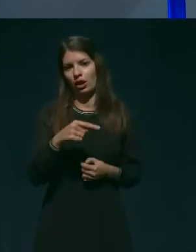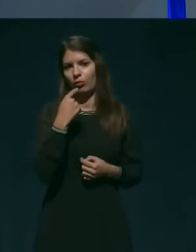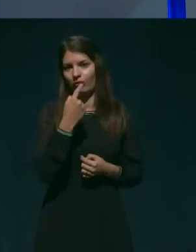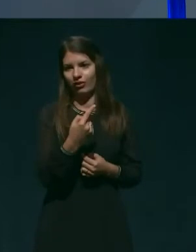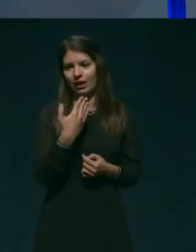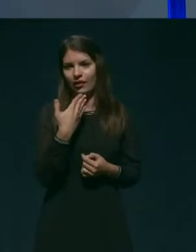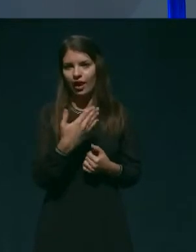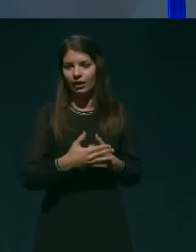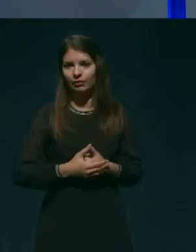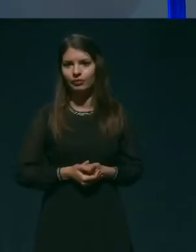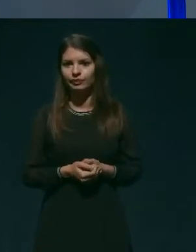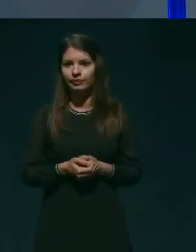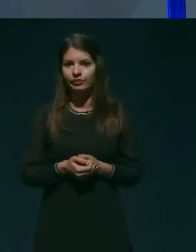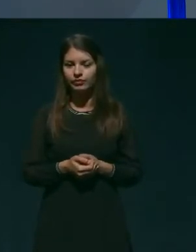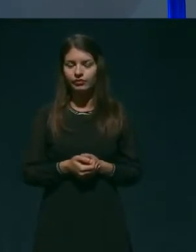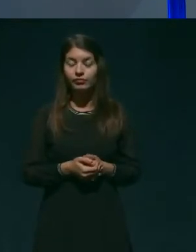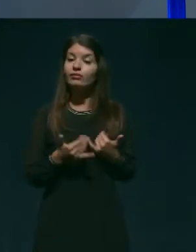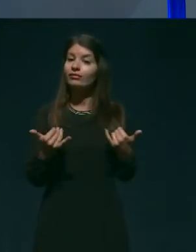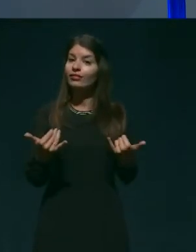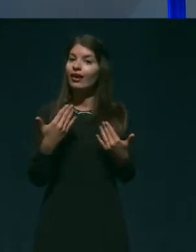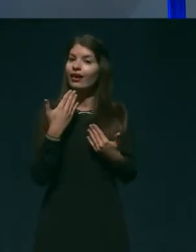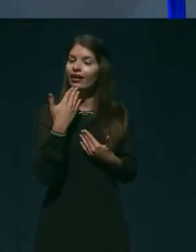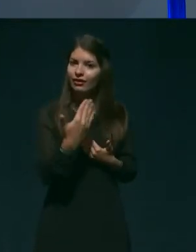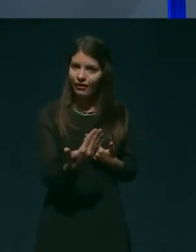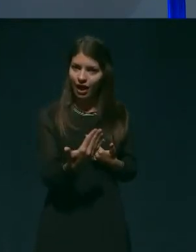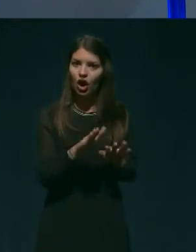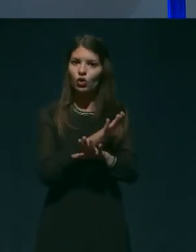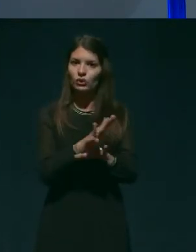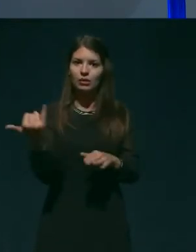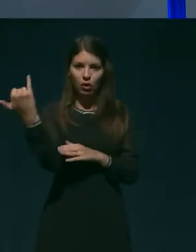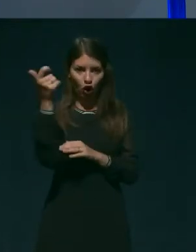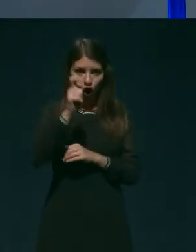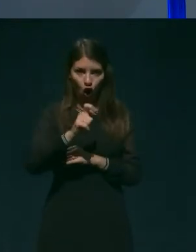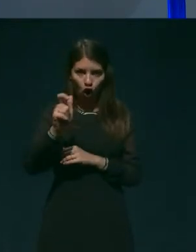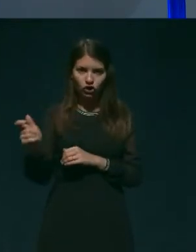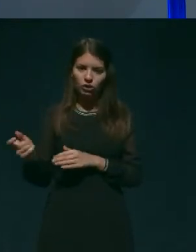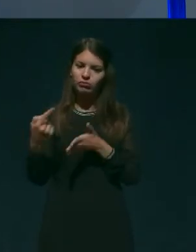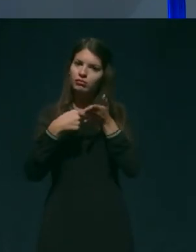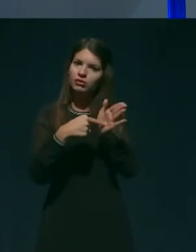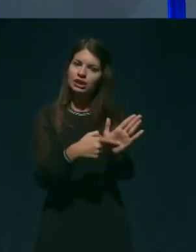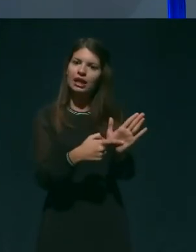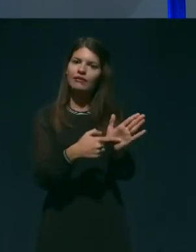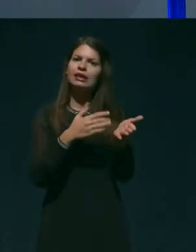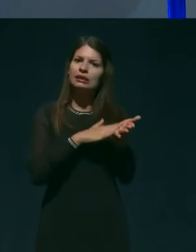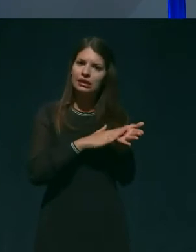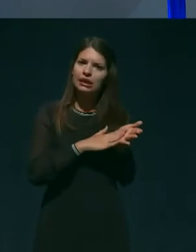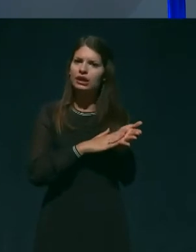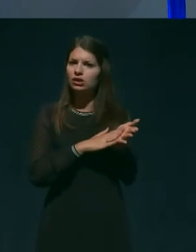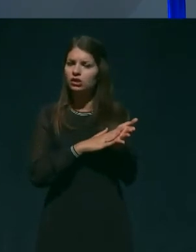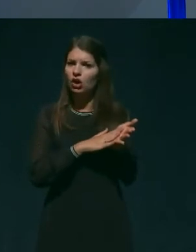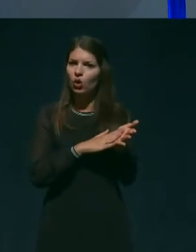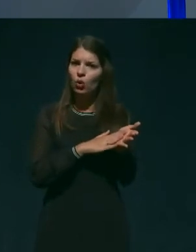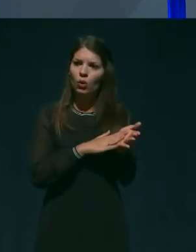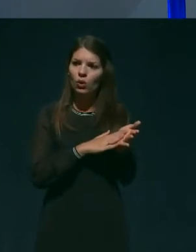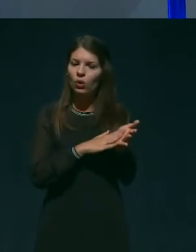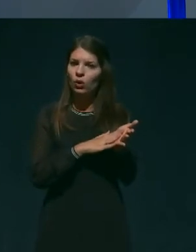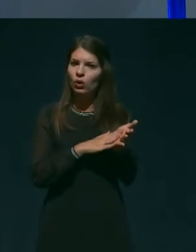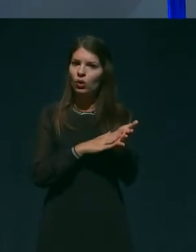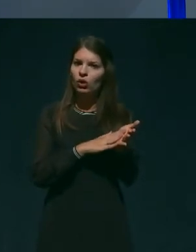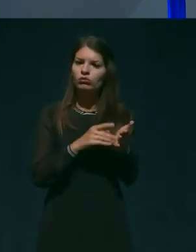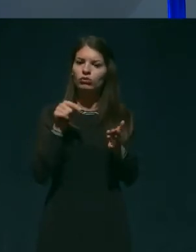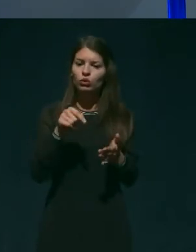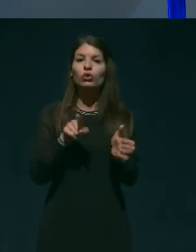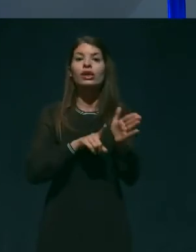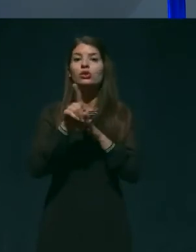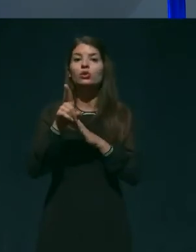Zdaj pa hvala lepa gostom za predstavitev dejstev in spoznanj, ki so rezultat sodelovanja v